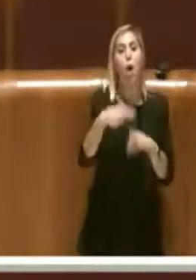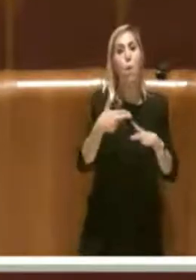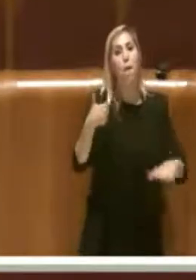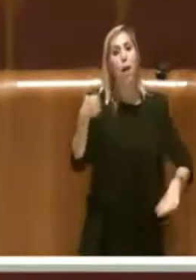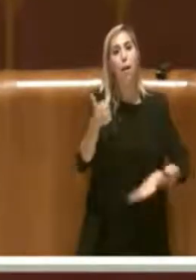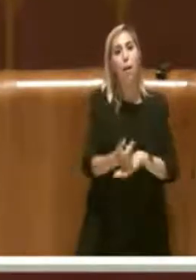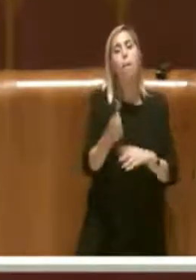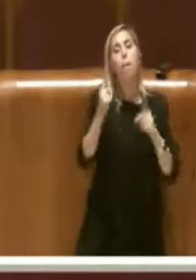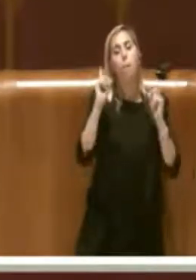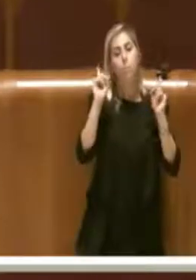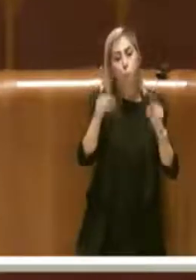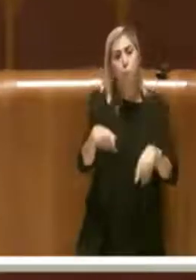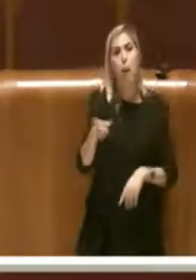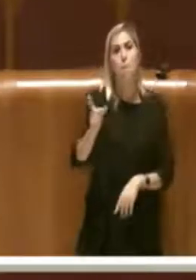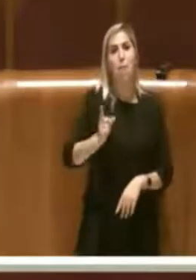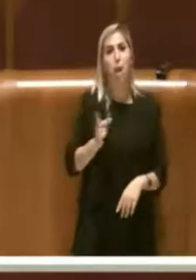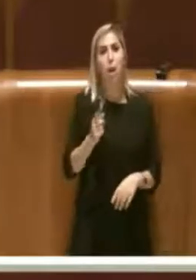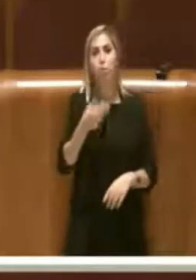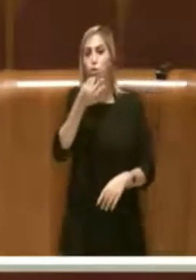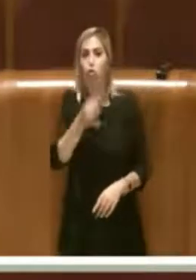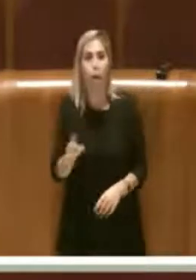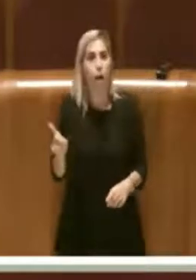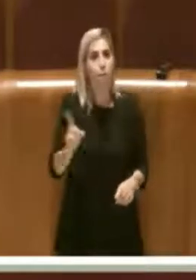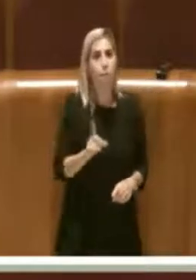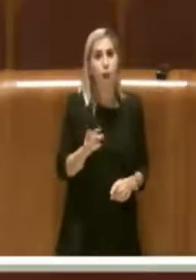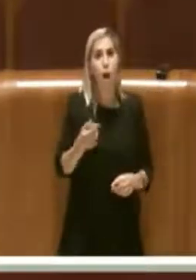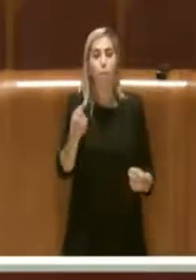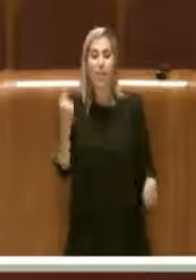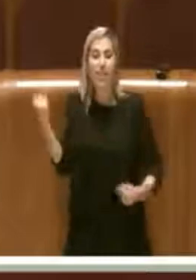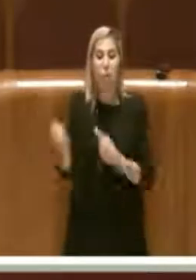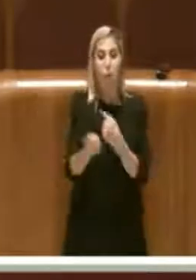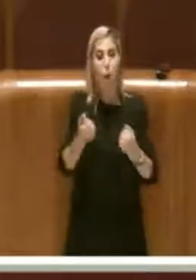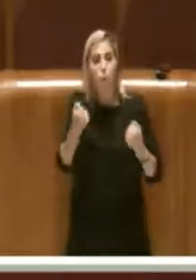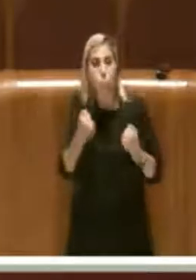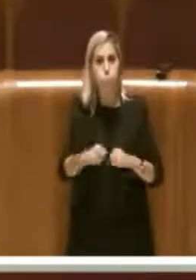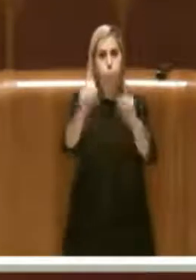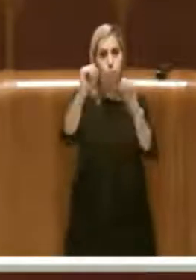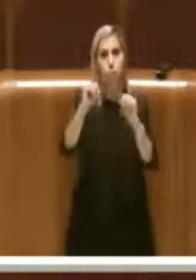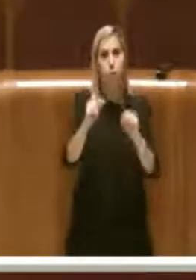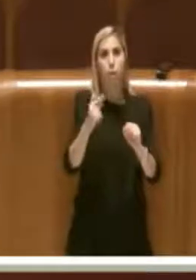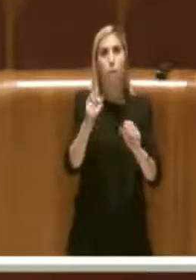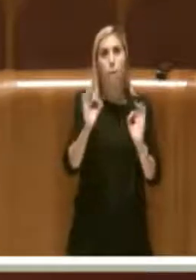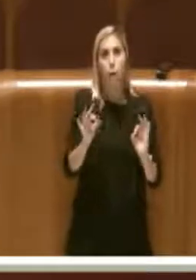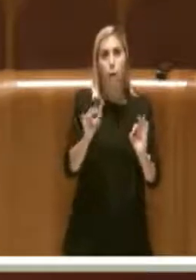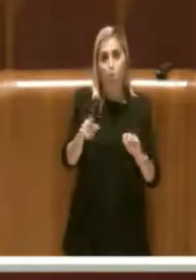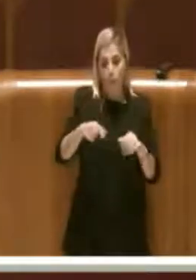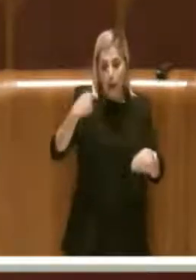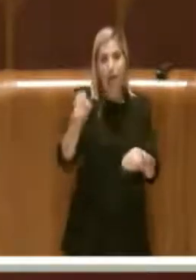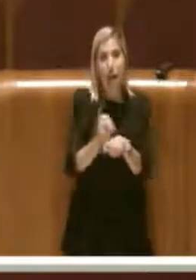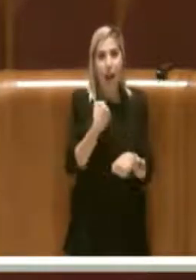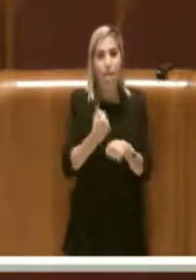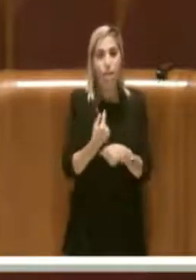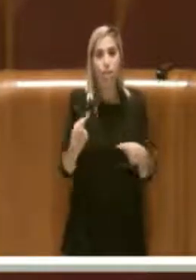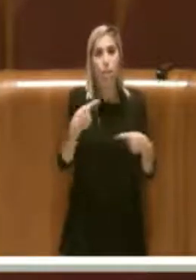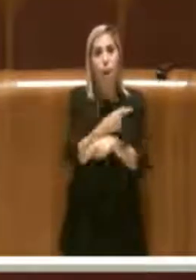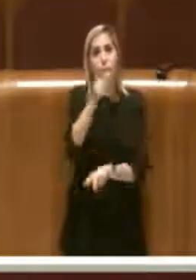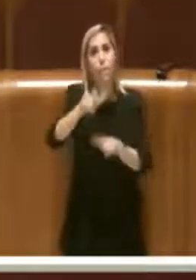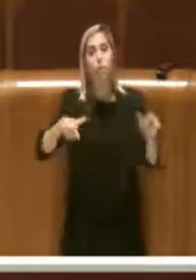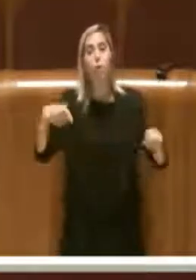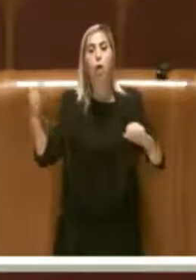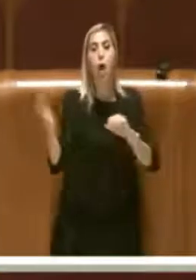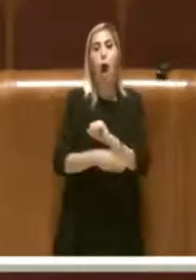forze dell'ordine che non riescono a contrastare questi fenomeni indecorosi delle persone abusive.